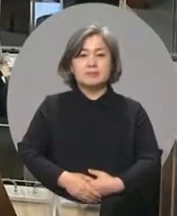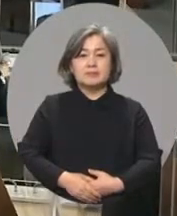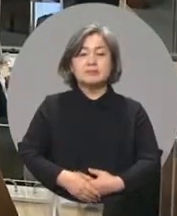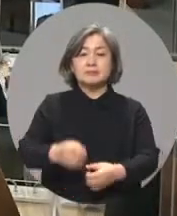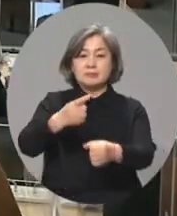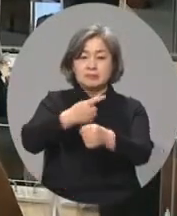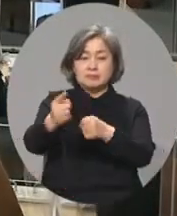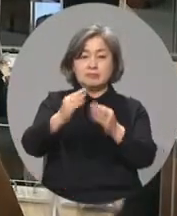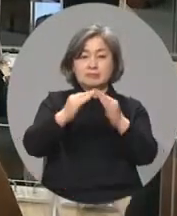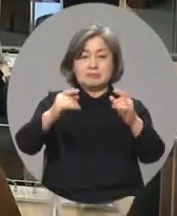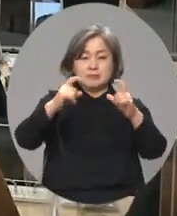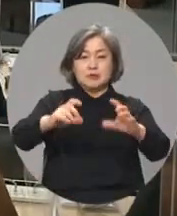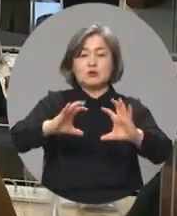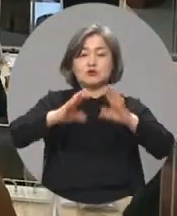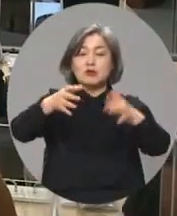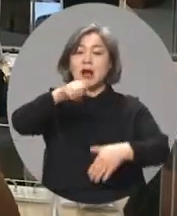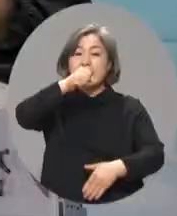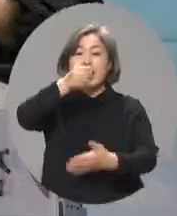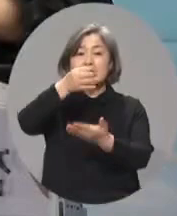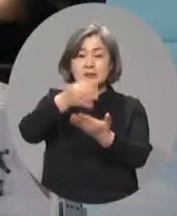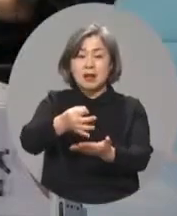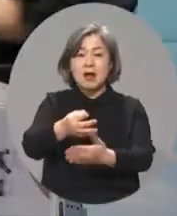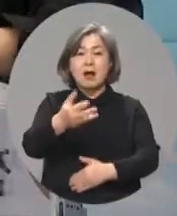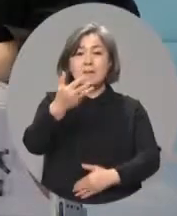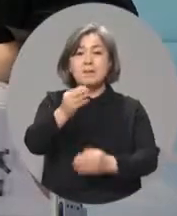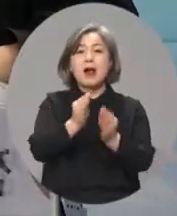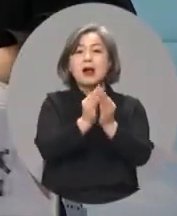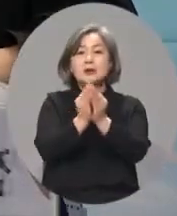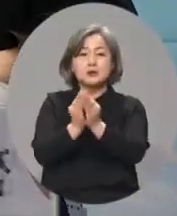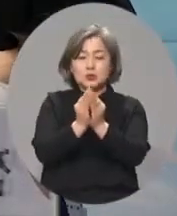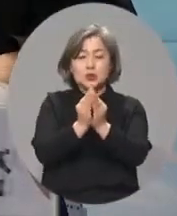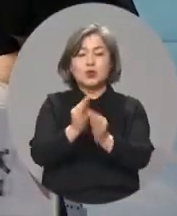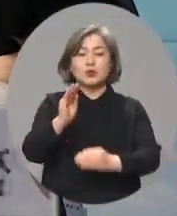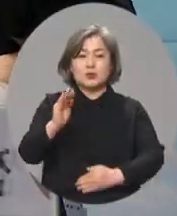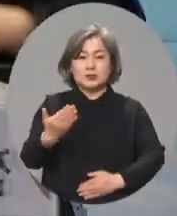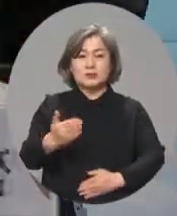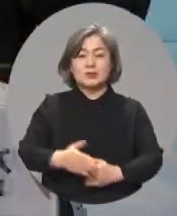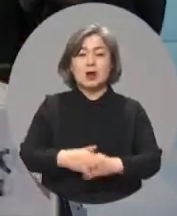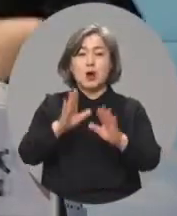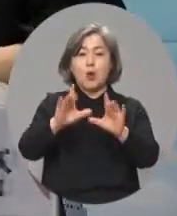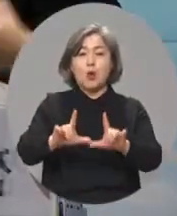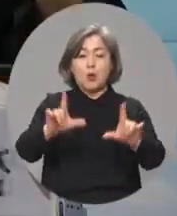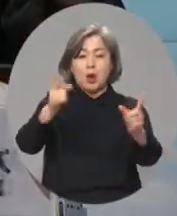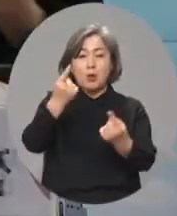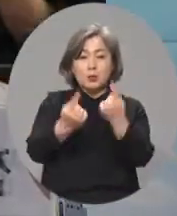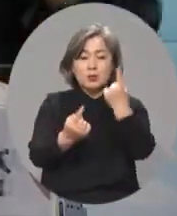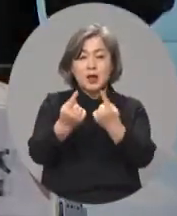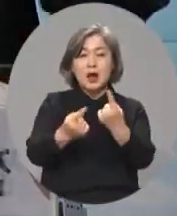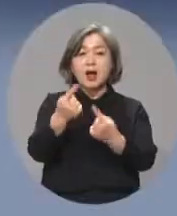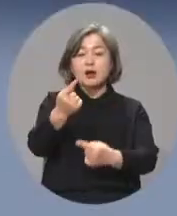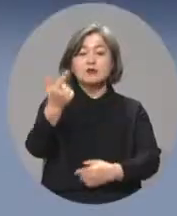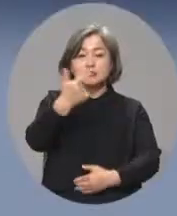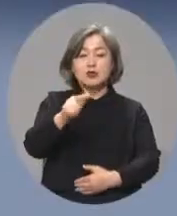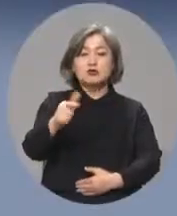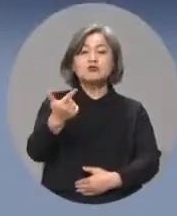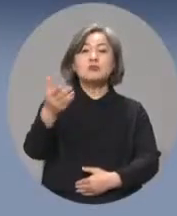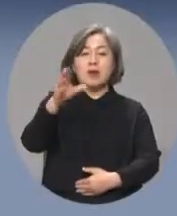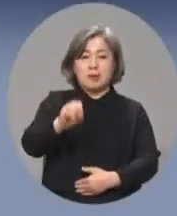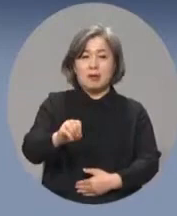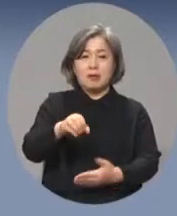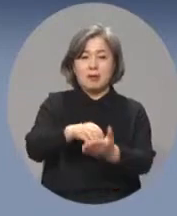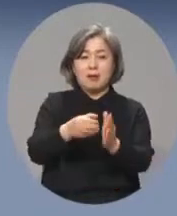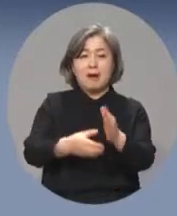내년도 전북 국가 예산이 8조 원 시대를 열었습니다. 올해보다 6천6백여억 원이 증액된